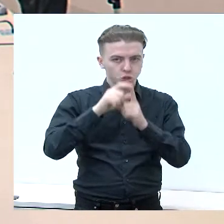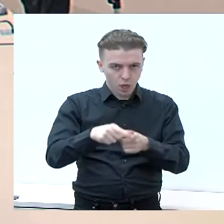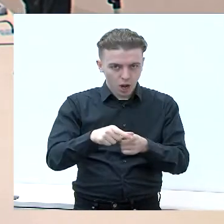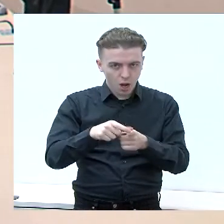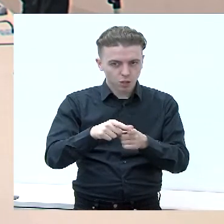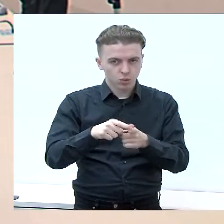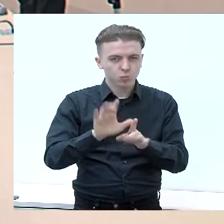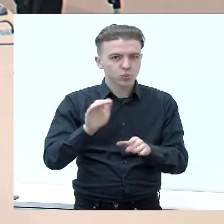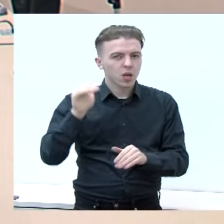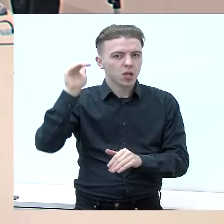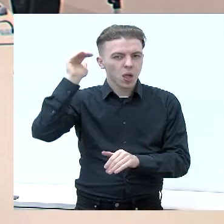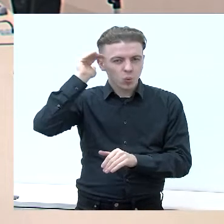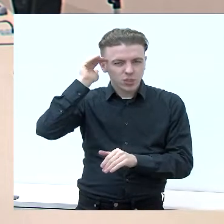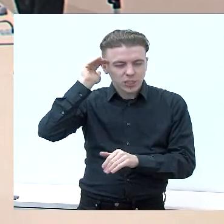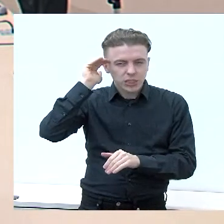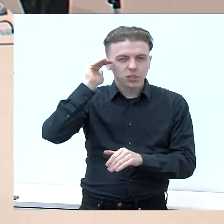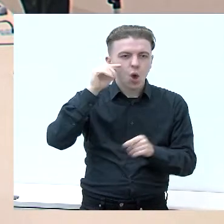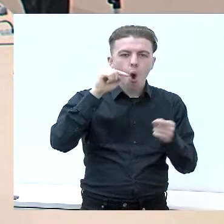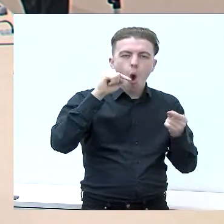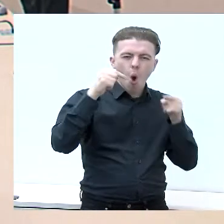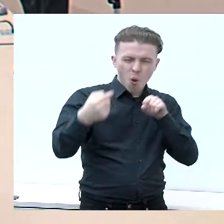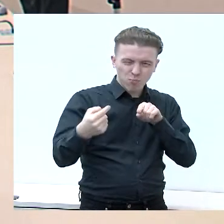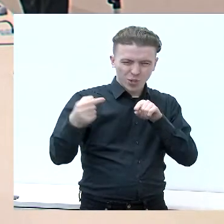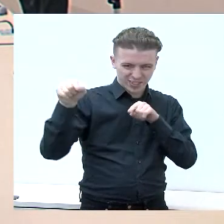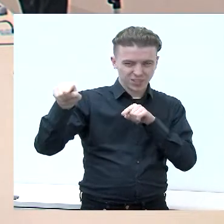įsiklausys į opozicijos siūlymus.